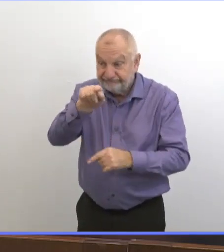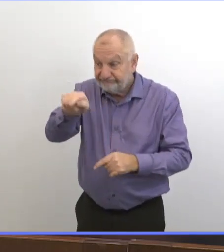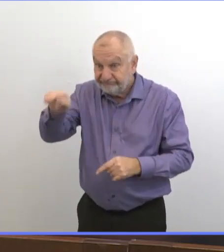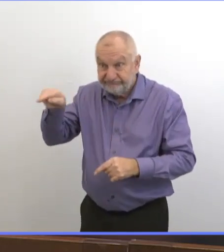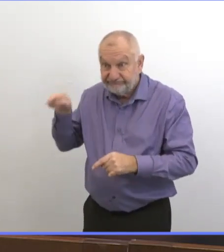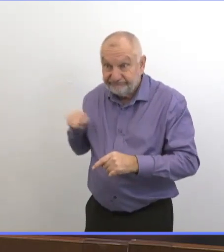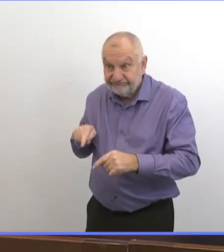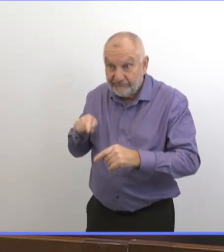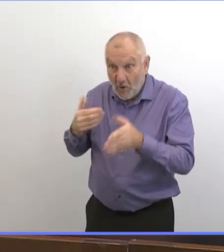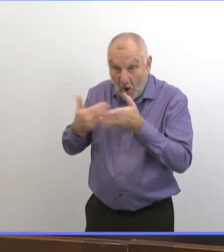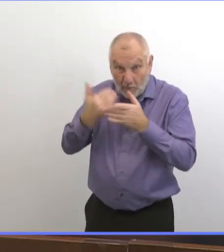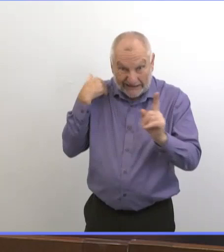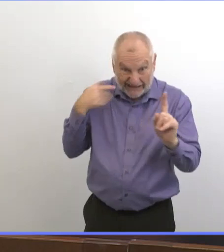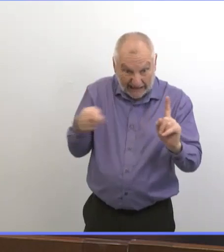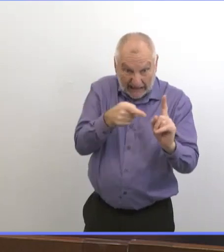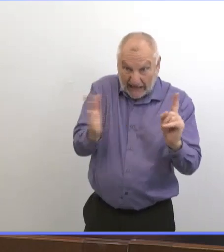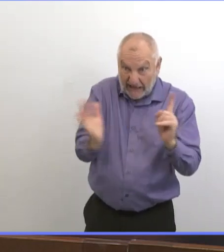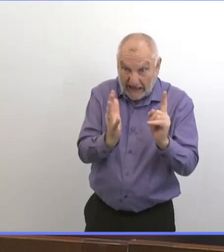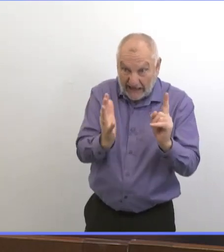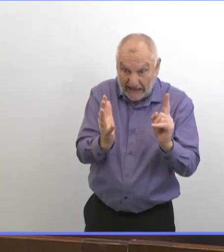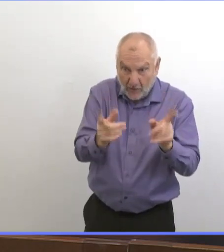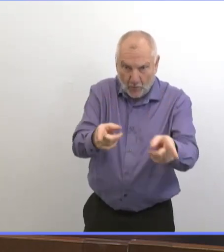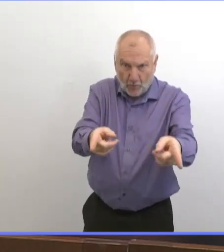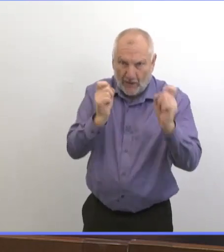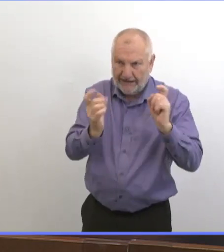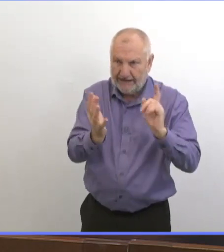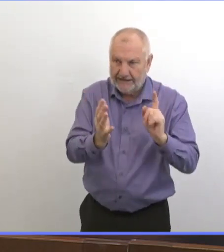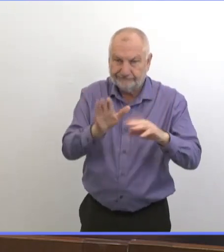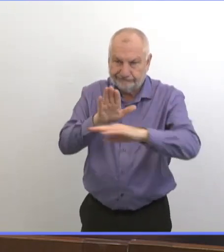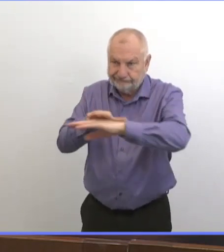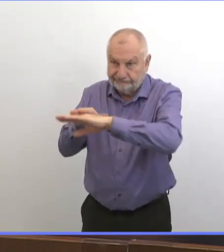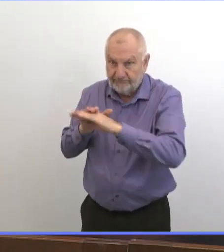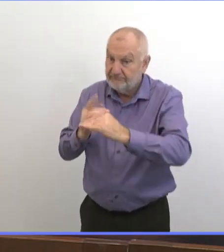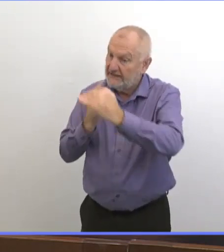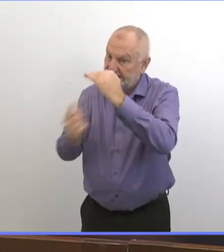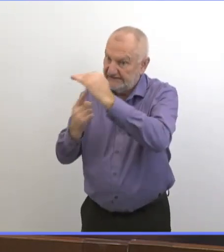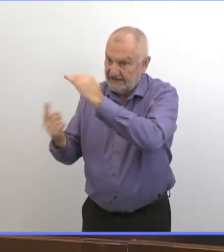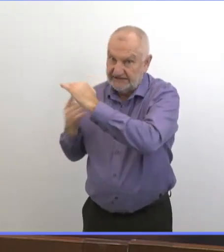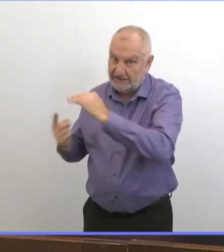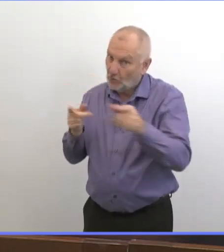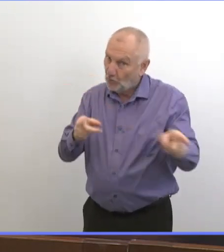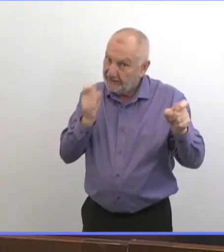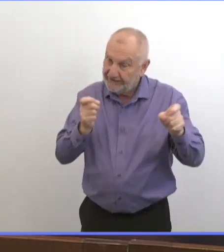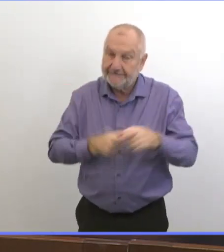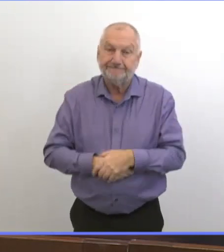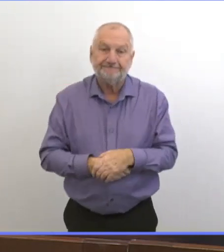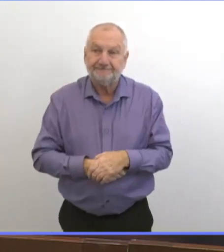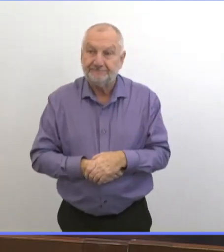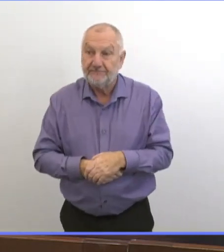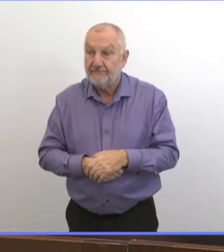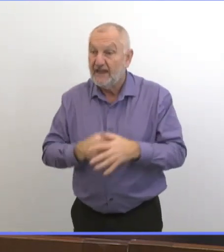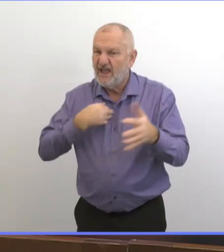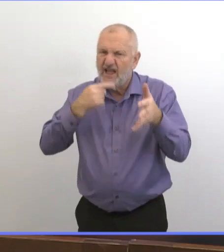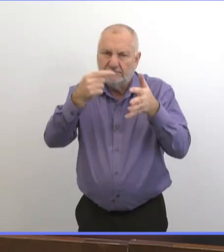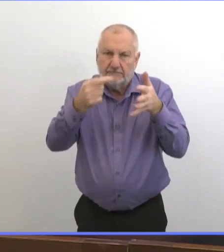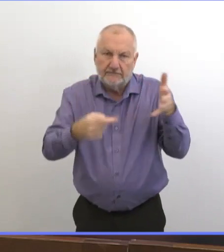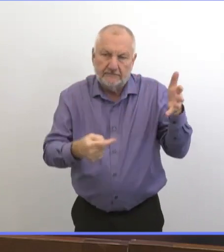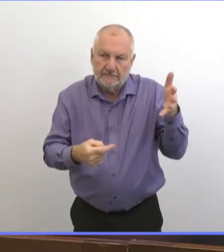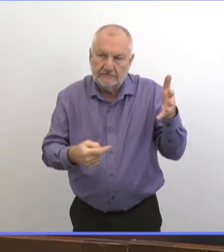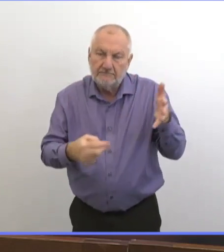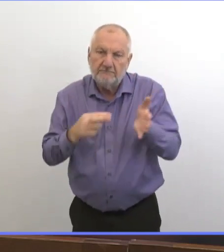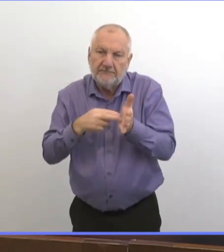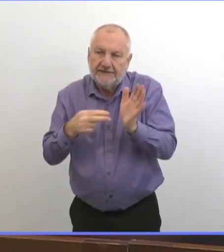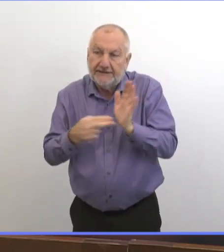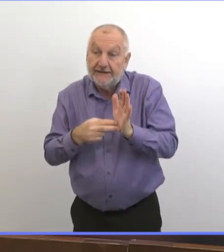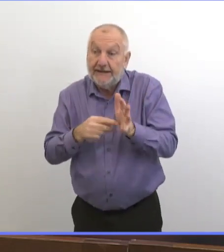très rapidement et faire en sorte que ces contacts s'auto-isolent rapidement. Donc, il y a beaucoup de choses qui avancent en même